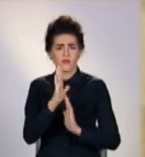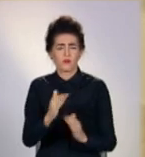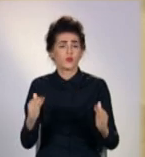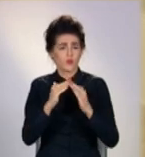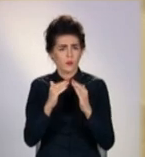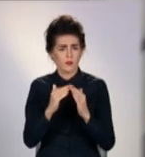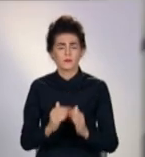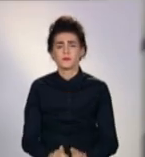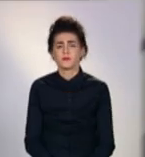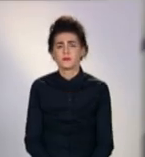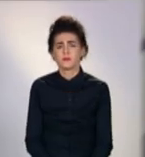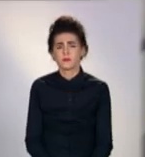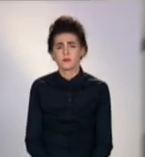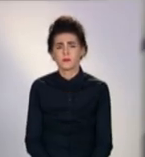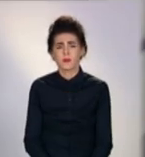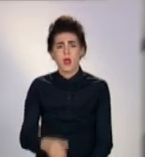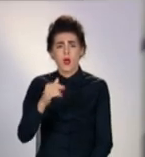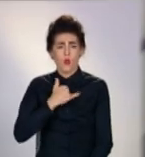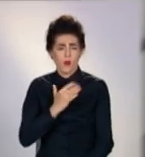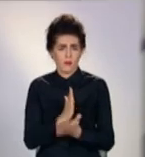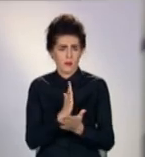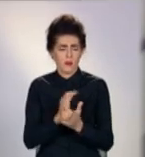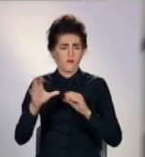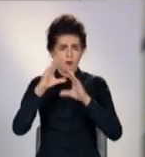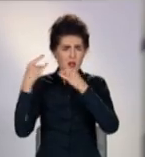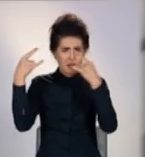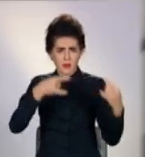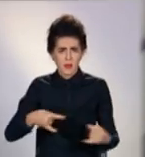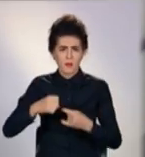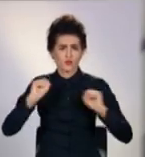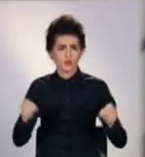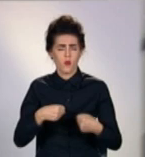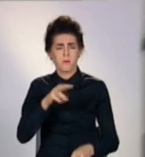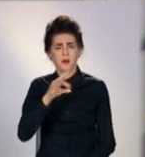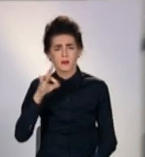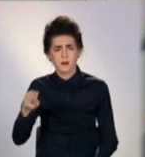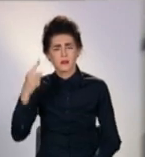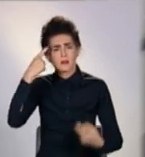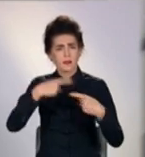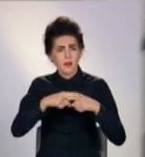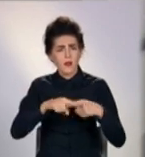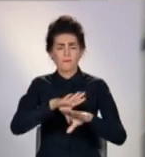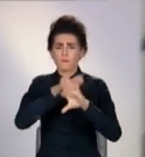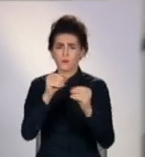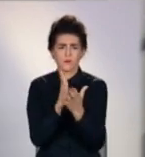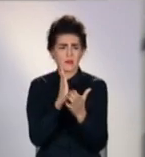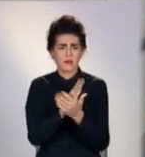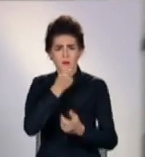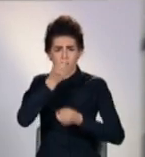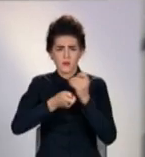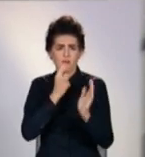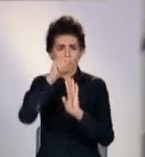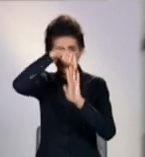маємо дуже мощну рентгенову техніку, маємо мощне МРТ, маємо достатньо сильне ендоскопічне